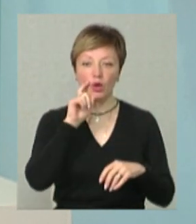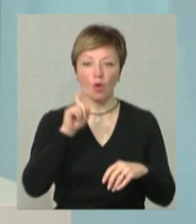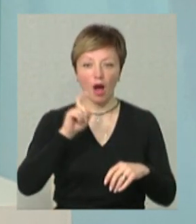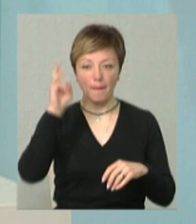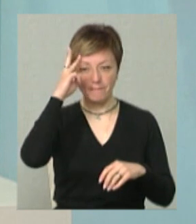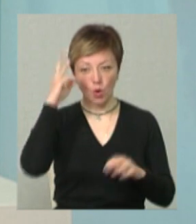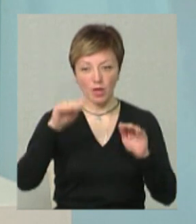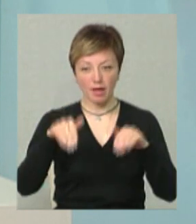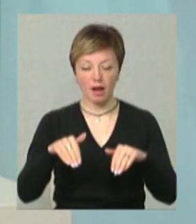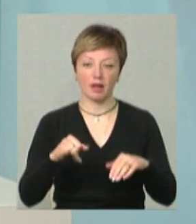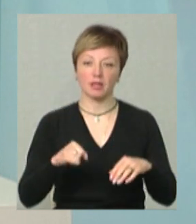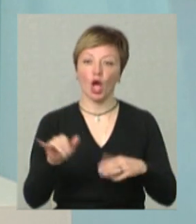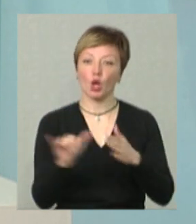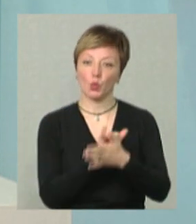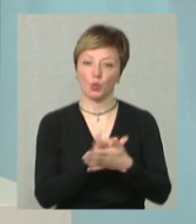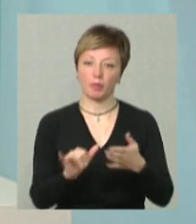на YouTube.